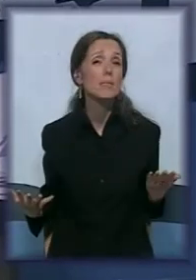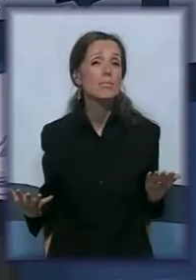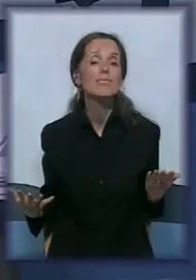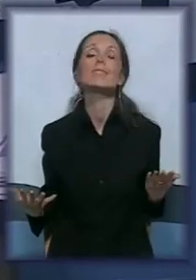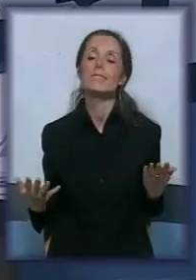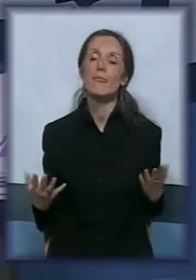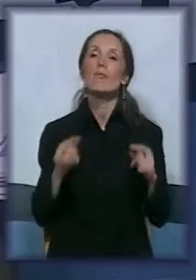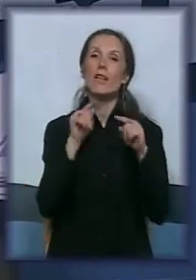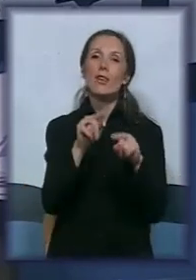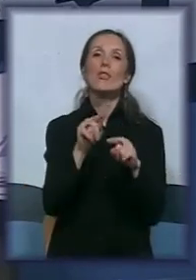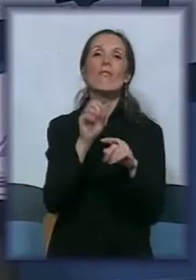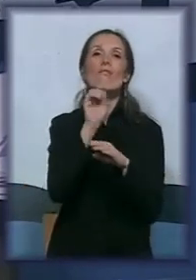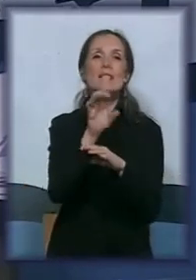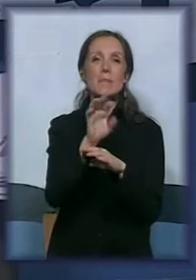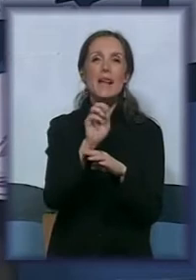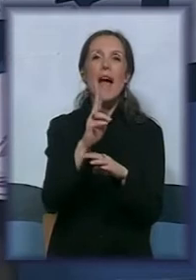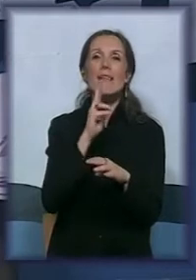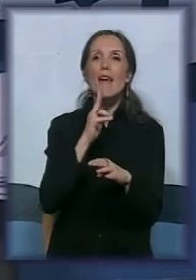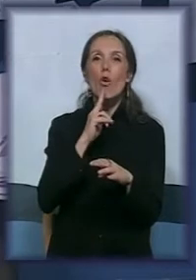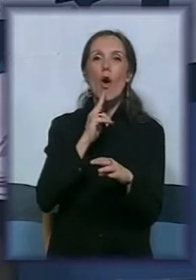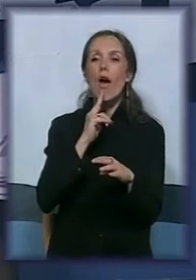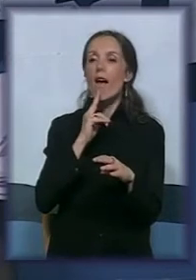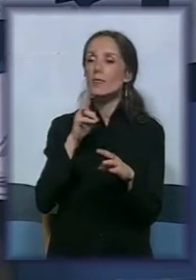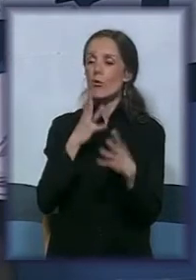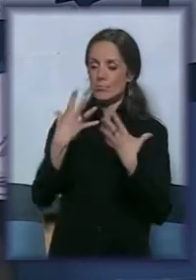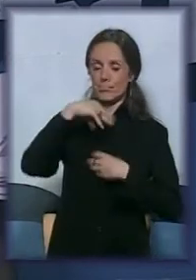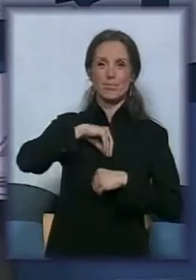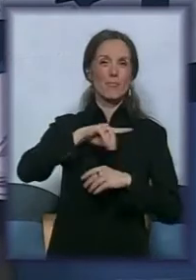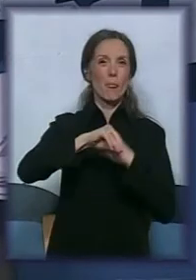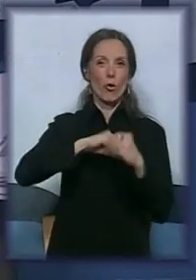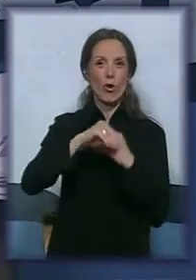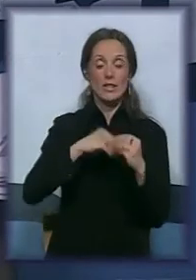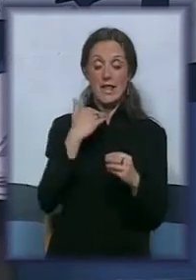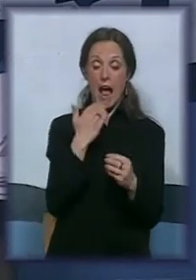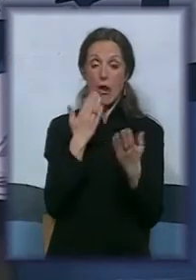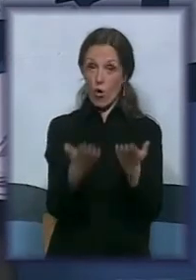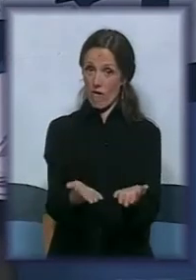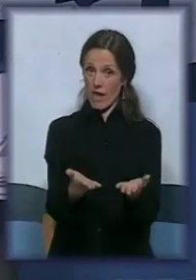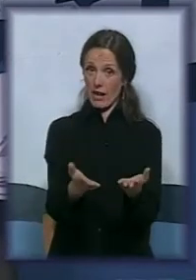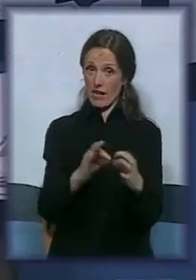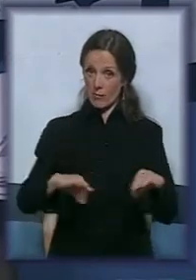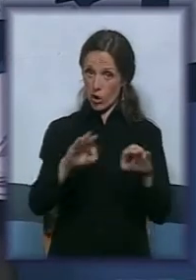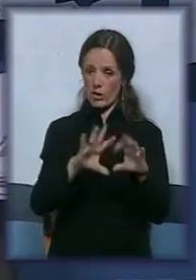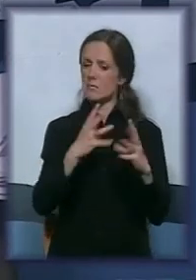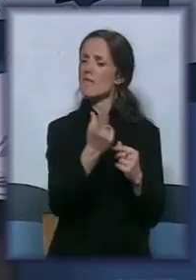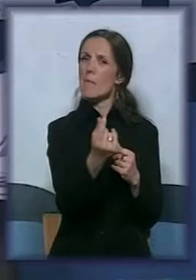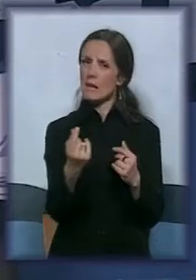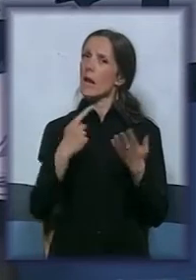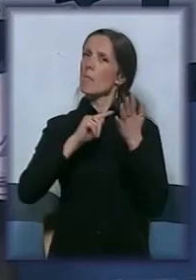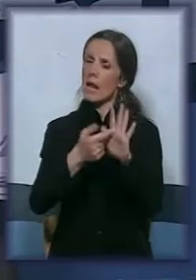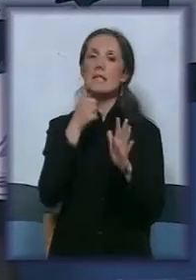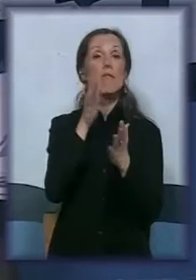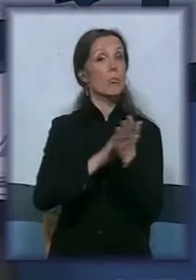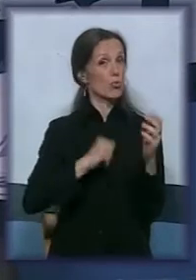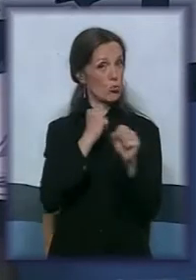jeste zapravo to vaspitanje koje imamo iz poradica. Ukoliko ovakav program svi ti partneri predstave i krenu da rade,